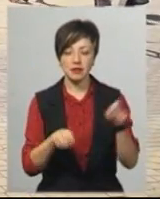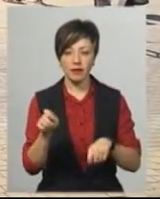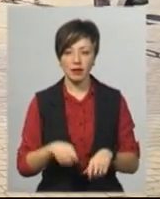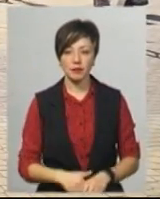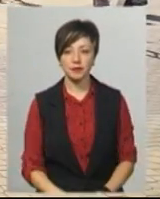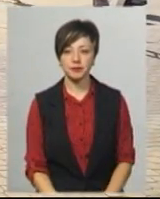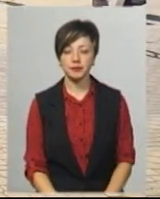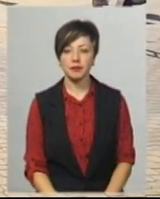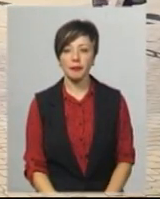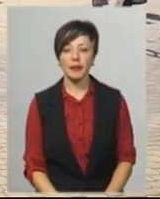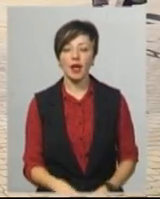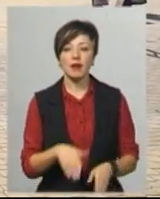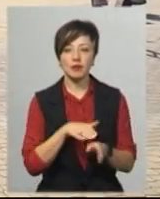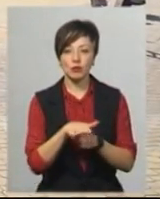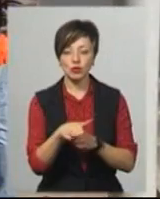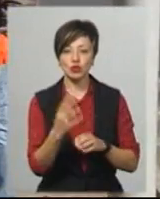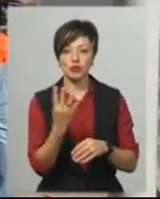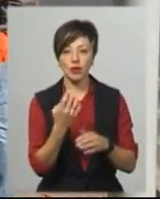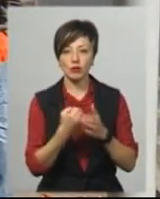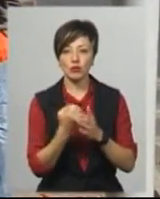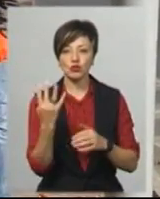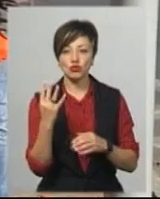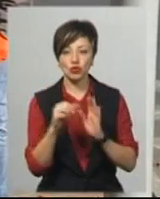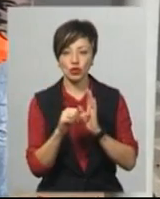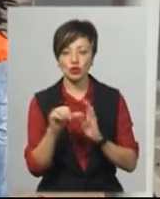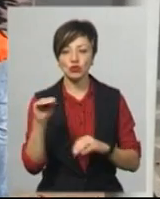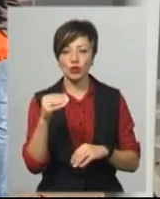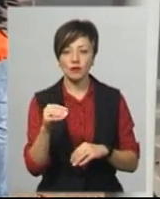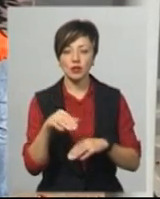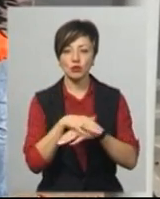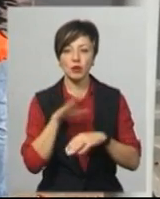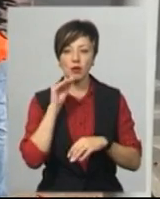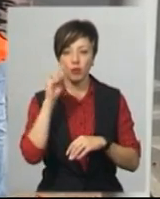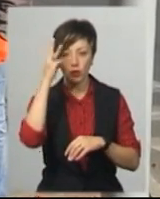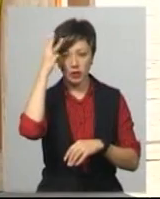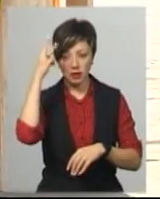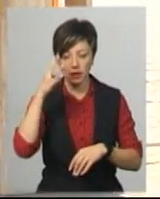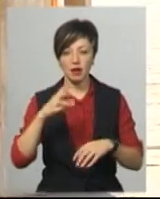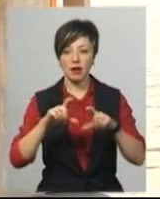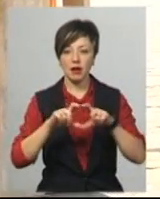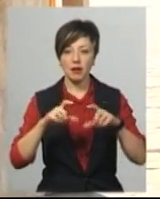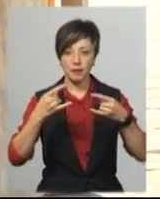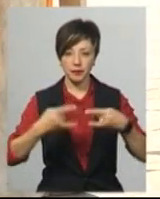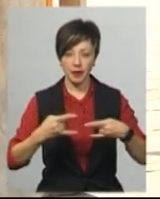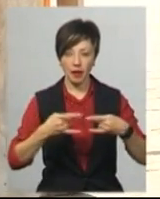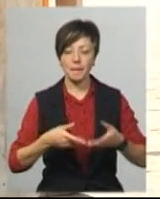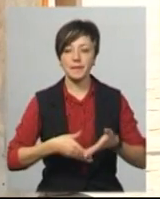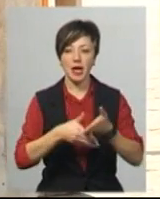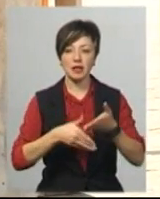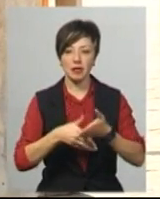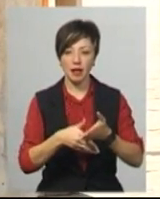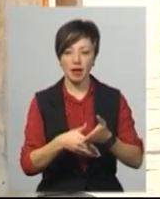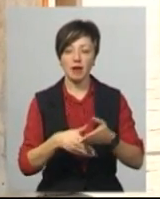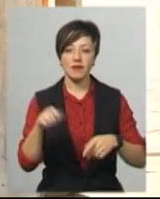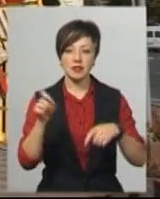«Транслаторію», який, нагадаю, відбутиться з 4 по 6 жовтня. Суспільний мовник ЮА Поділля – медіапартнер літературно-перекладацького фестивалю